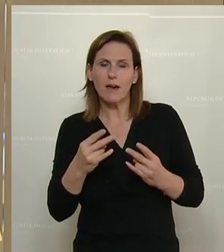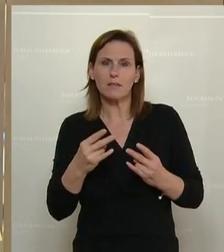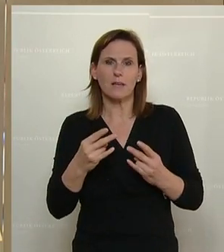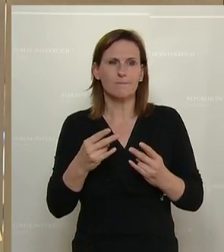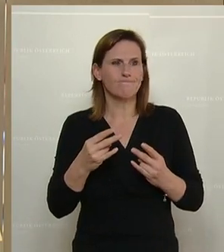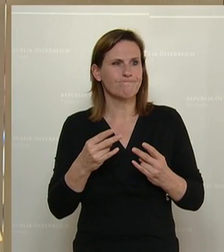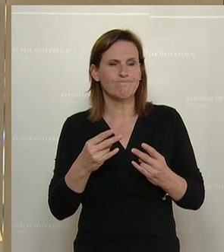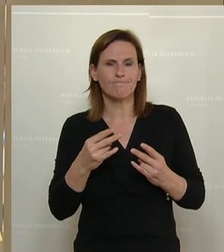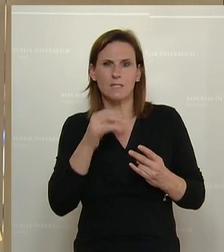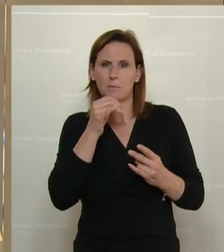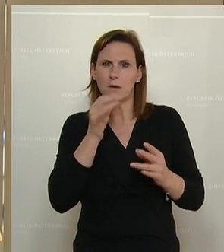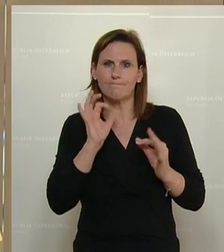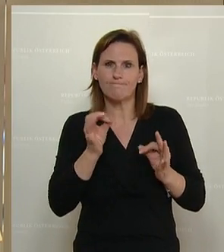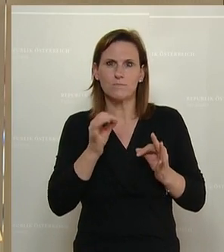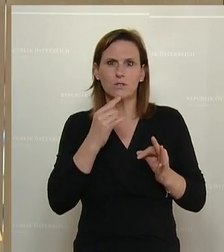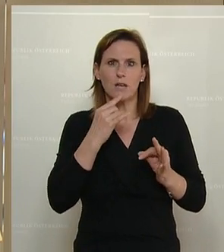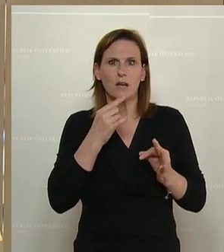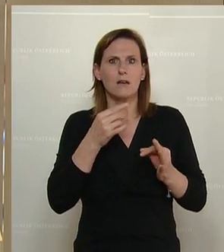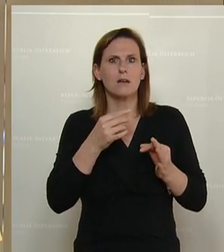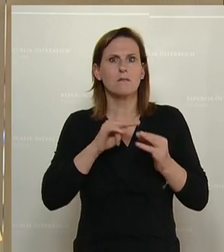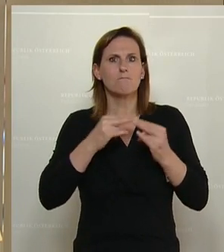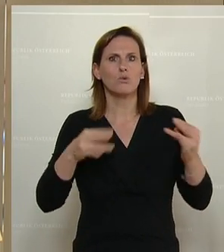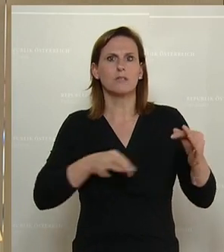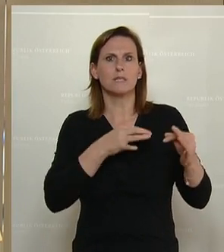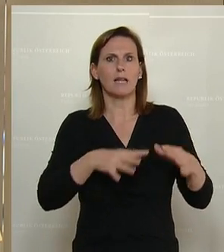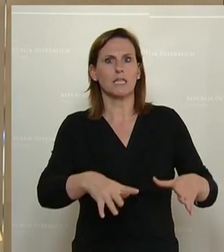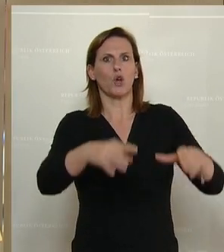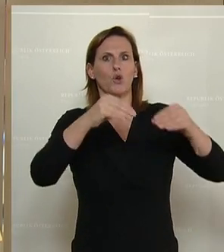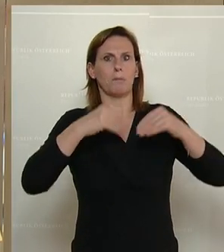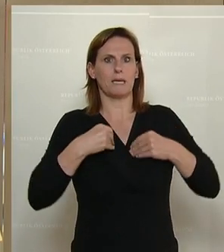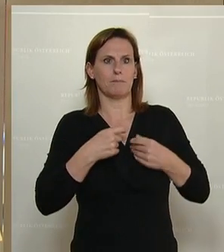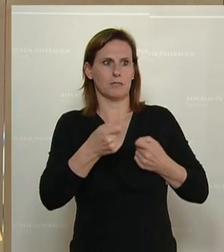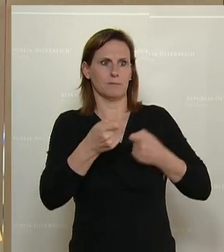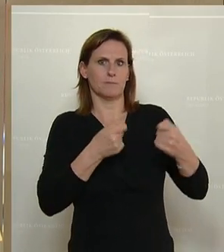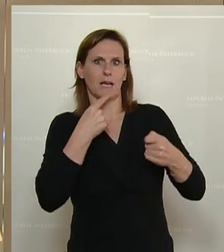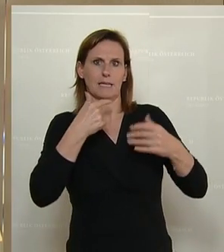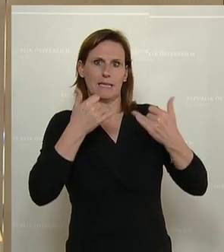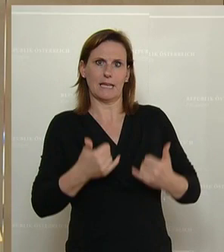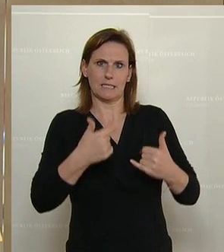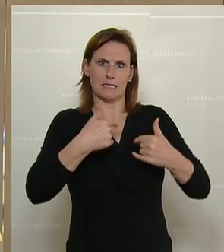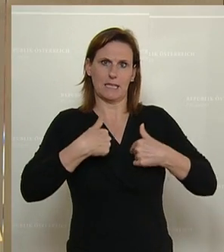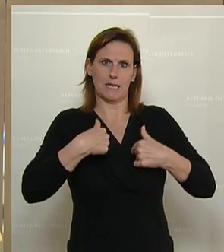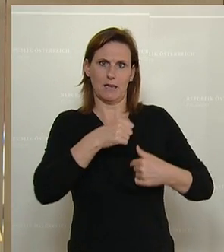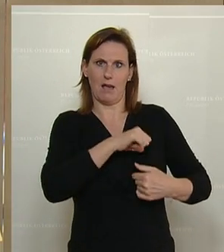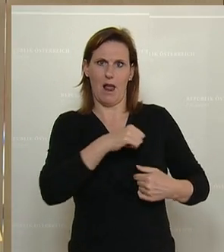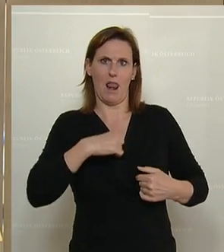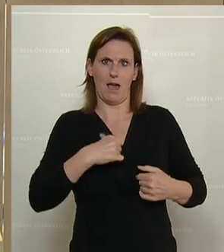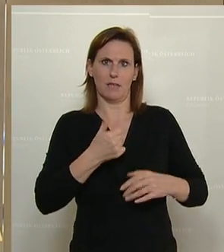sich hin und sagt, Impfen ist ab jetzt Chefsache. Bis April sind alle über 65-Jährigen geimpft.